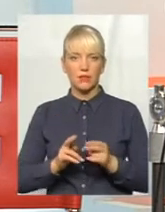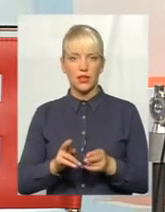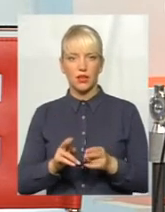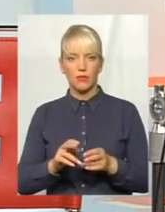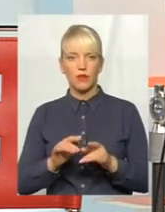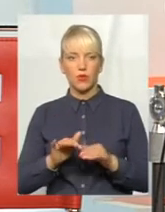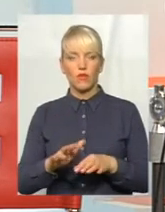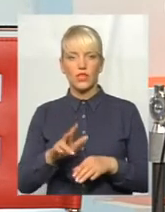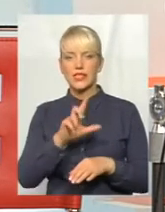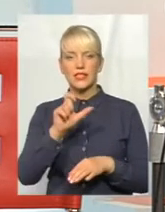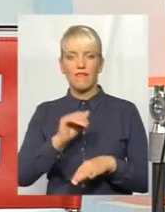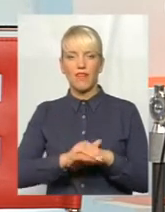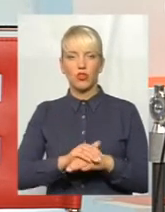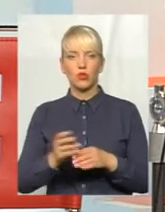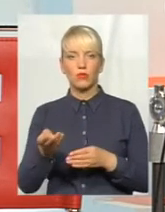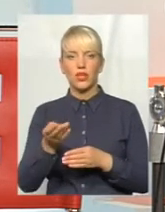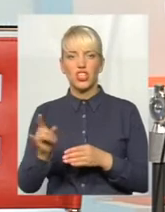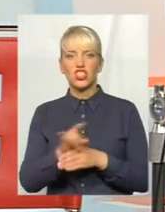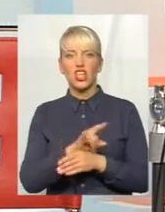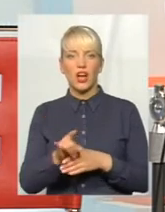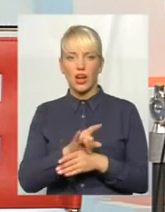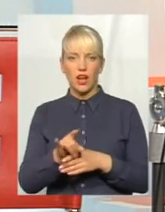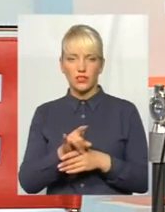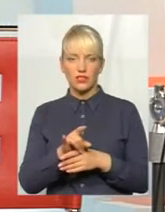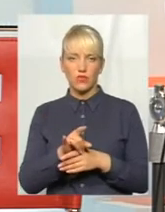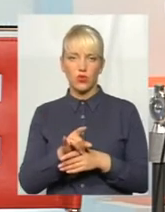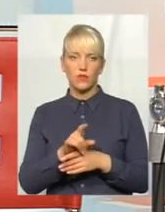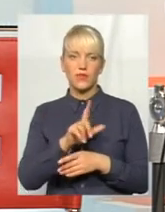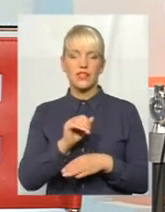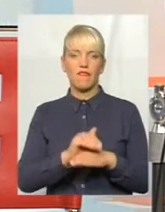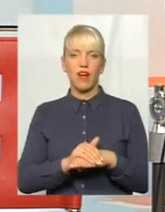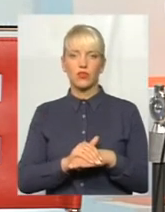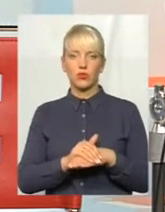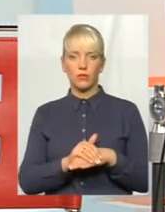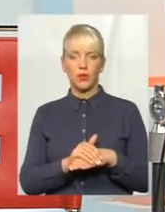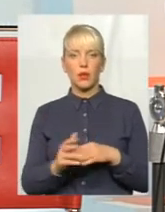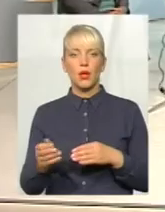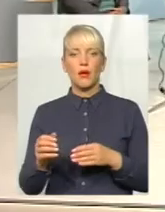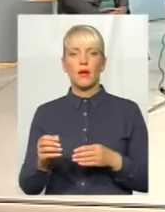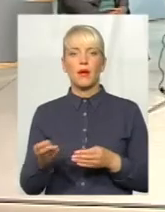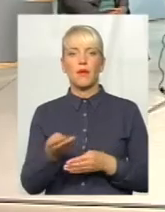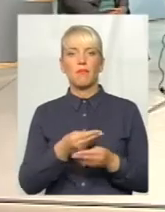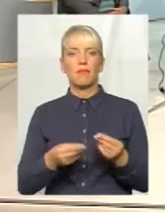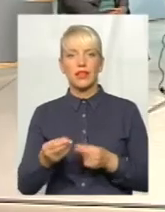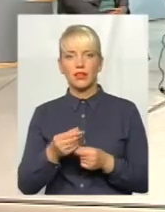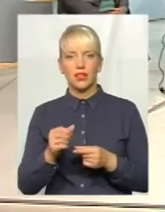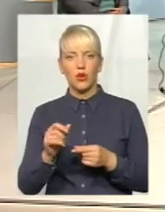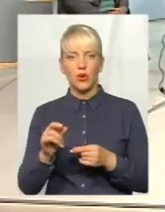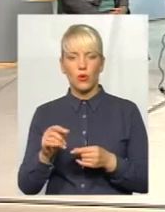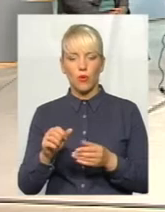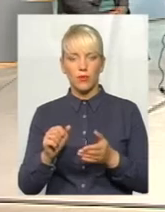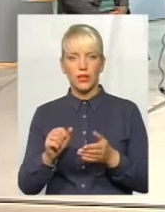за фактом шахрайства і за фактом підробки проведення самої експертизи.